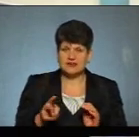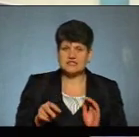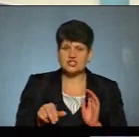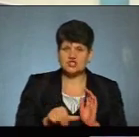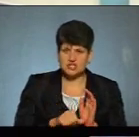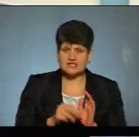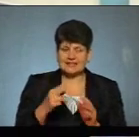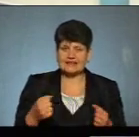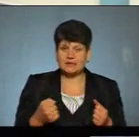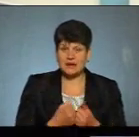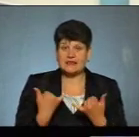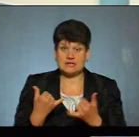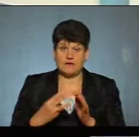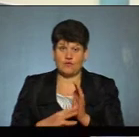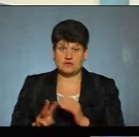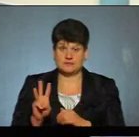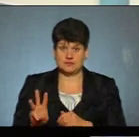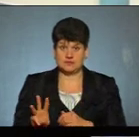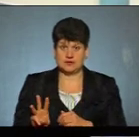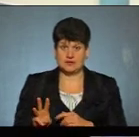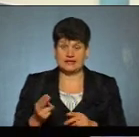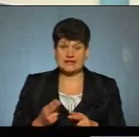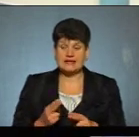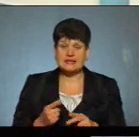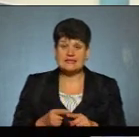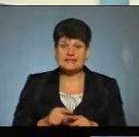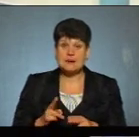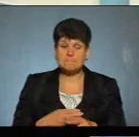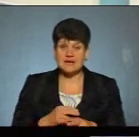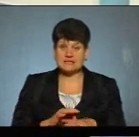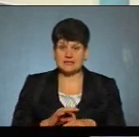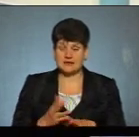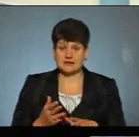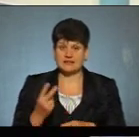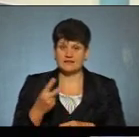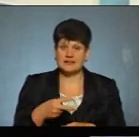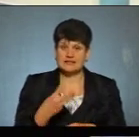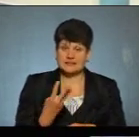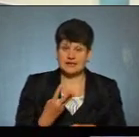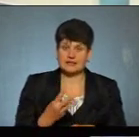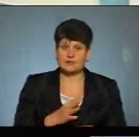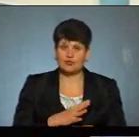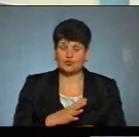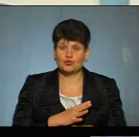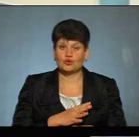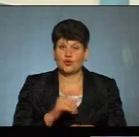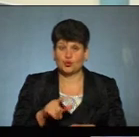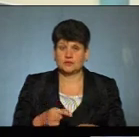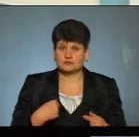загалом, зараз 83. Це без тілесних ушкоджень. Було 23 ДТП, де люди постраждали, зараз 8.